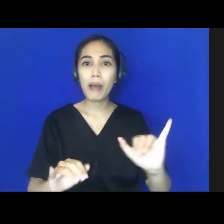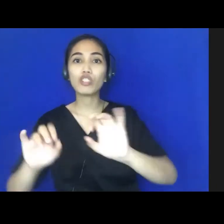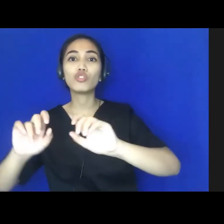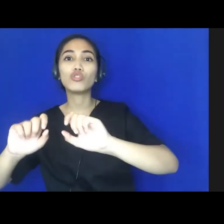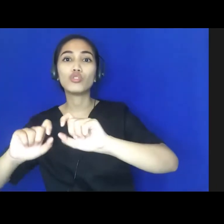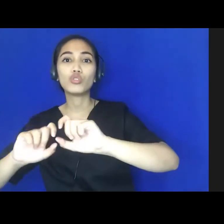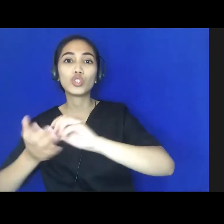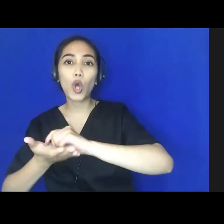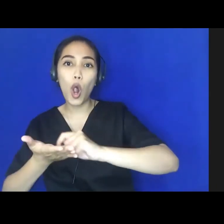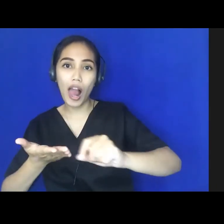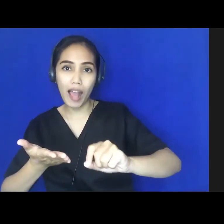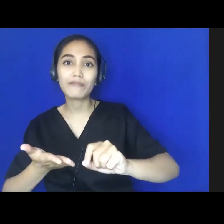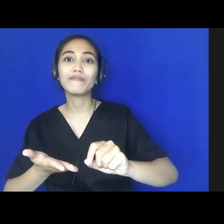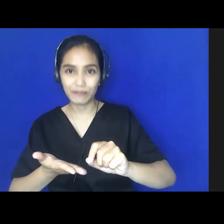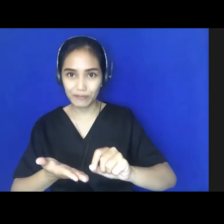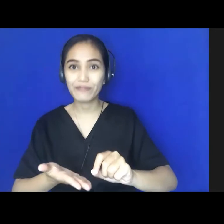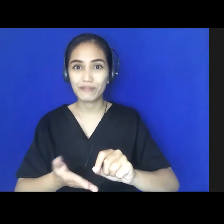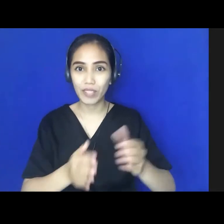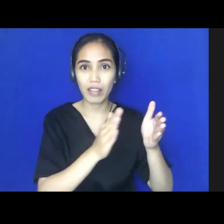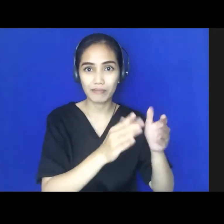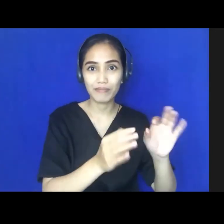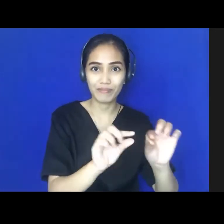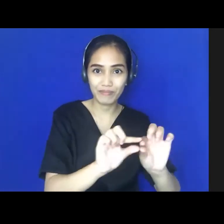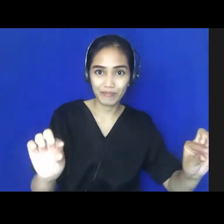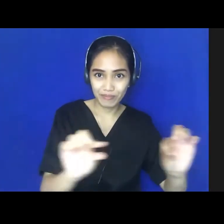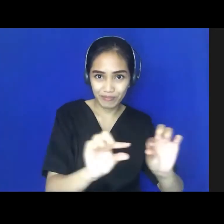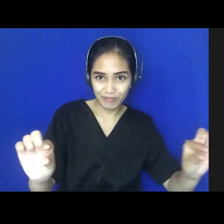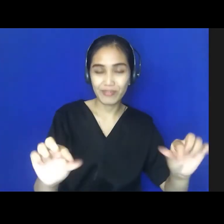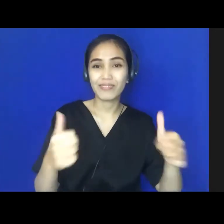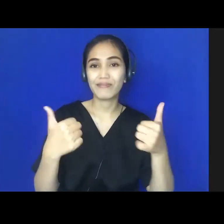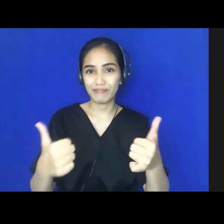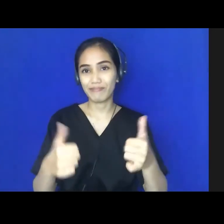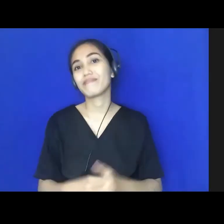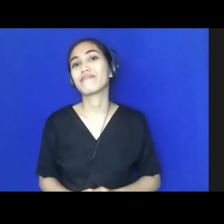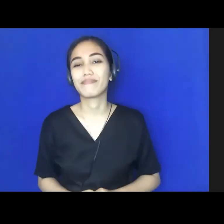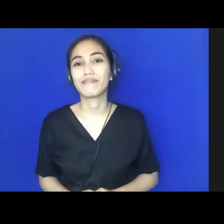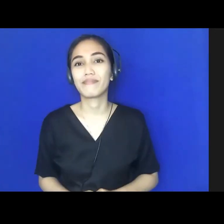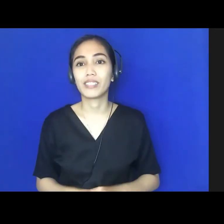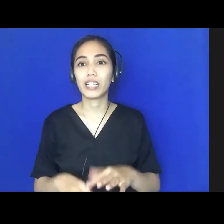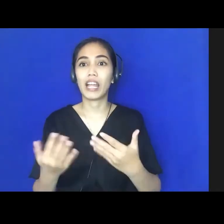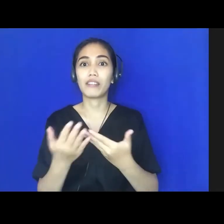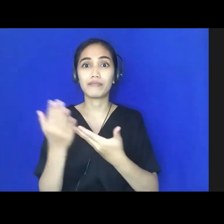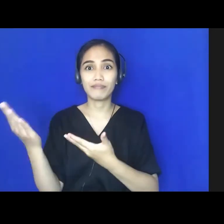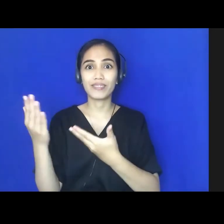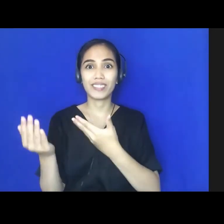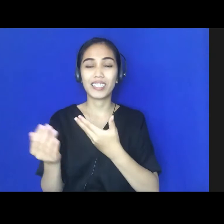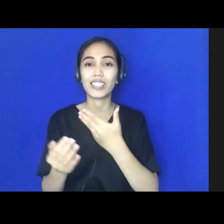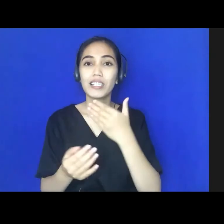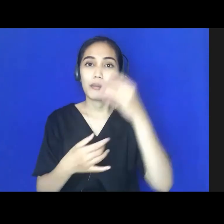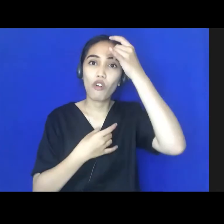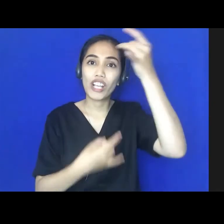Dengan ini kami sambut Profesor Dr. Haji Fasri Jalal PSD. Selamat datang Prof.